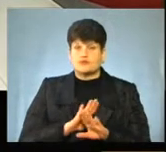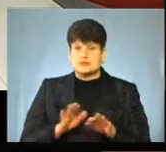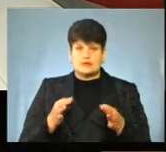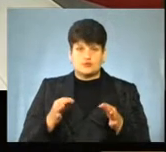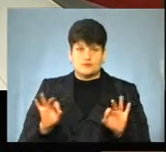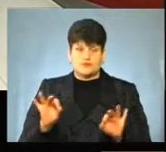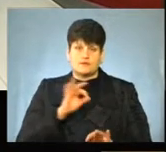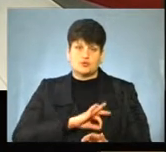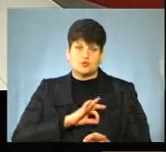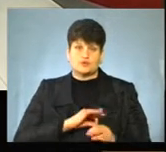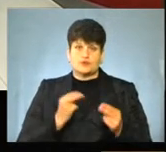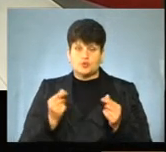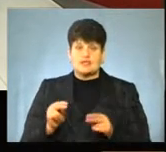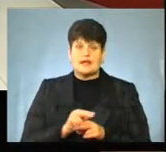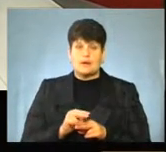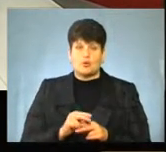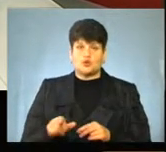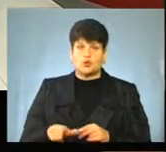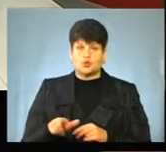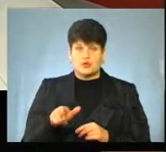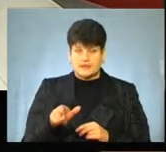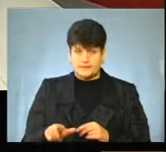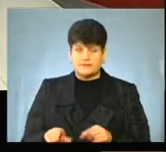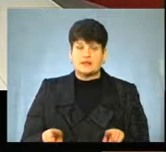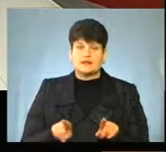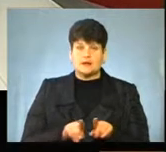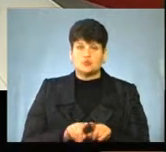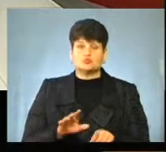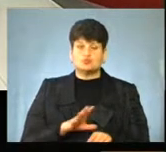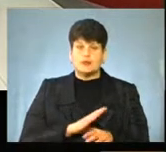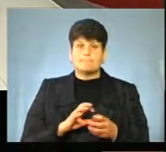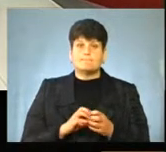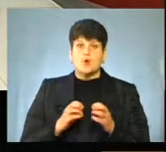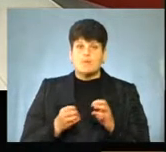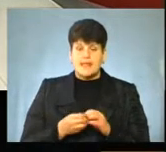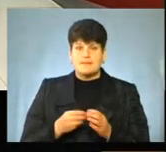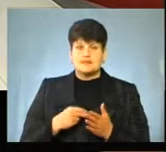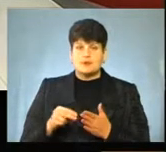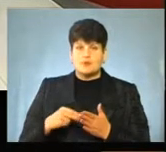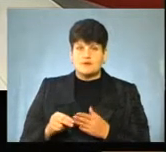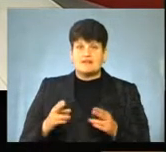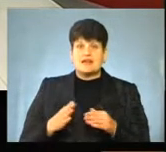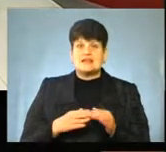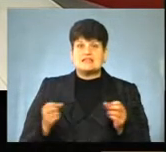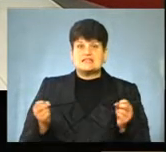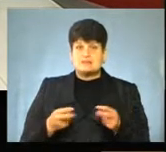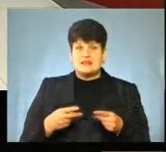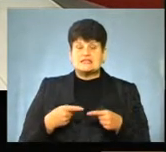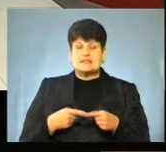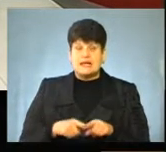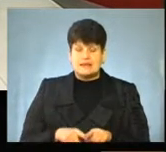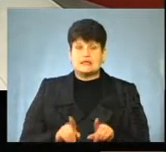дозволили використати кошти на ремонти доріг. Також відбулися проблеми з закупівлею спецтехніки, тому що